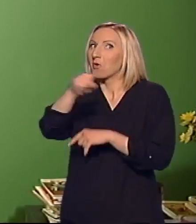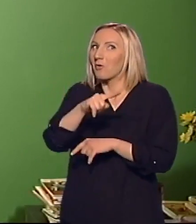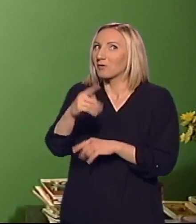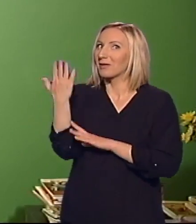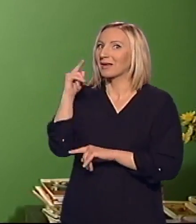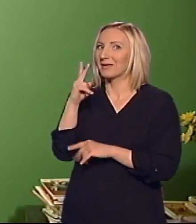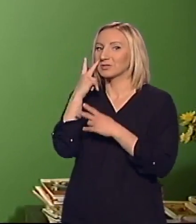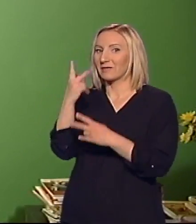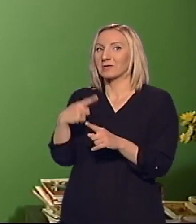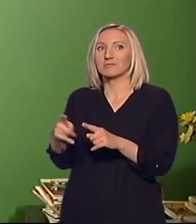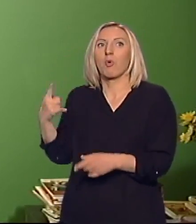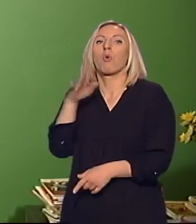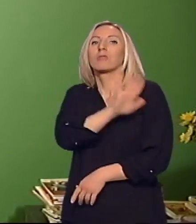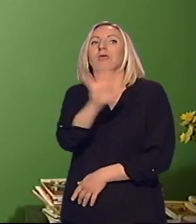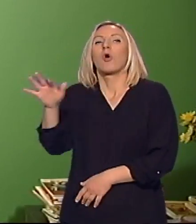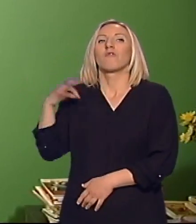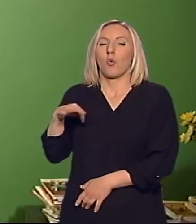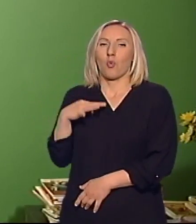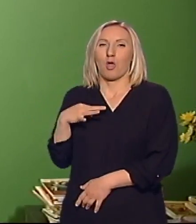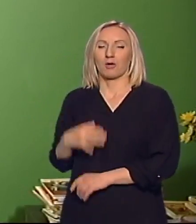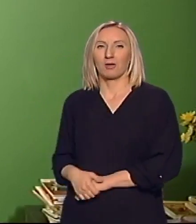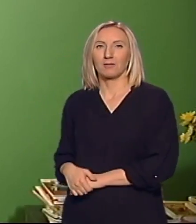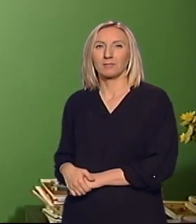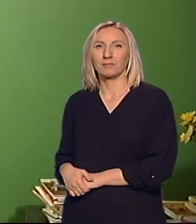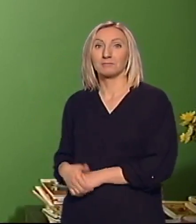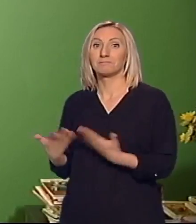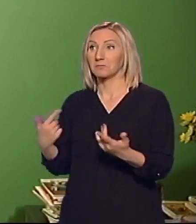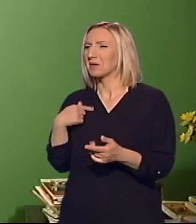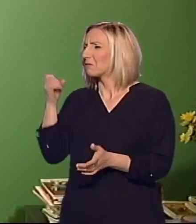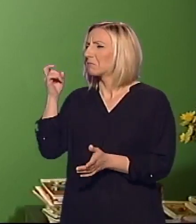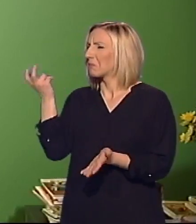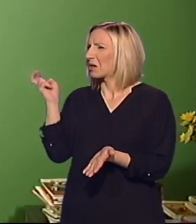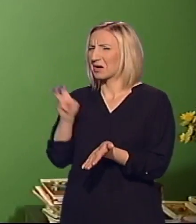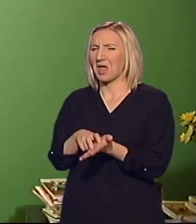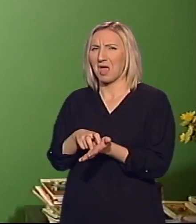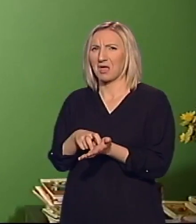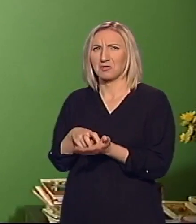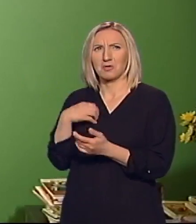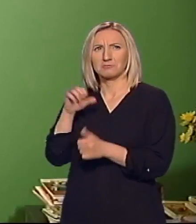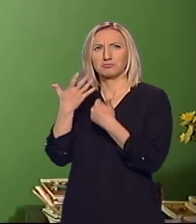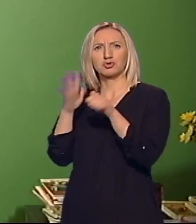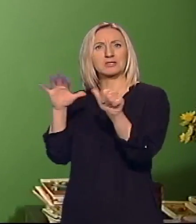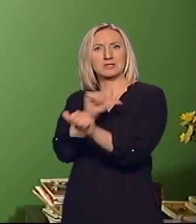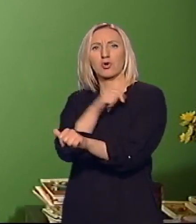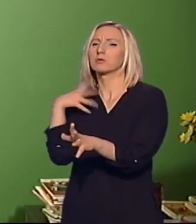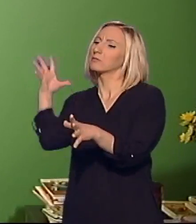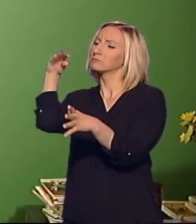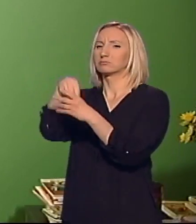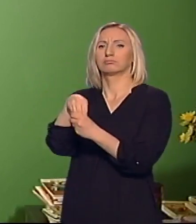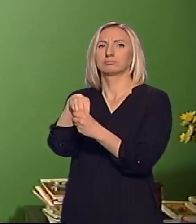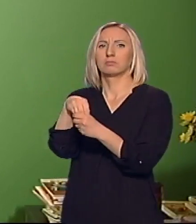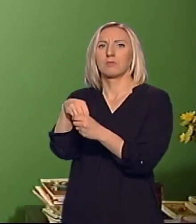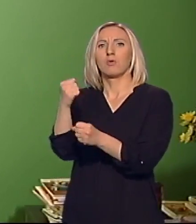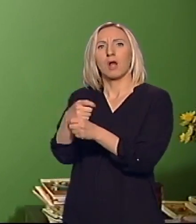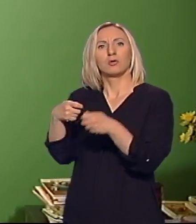sagledali zbog svoje uloge koju imaju svemu tome. Tako da sam se ja jako rano već sa nekih svojih 16 godina uključila u radu